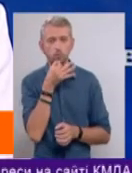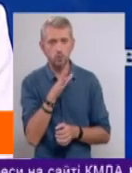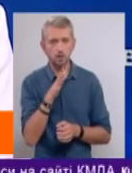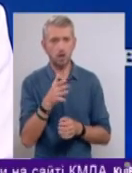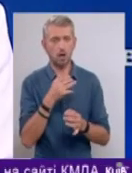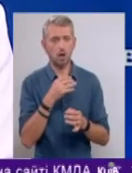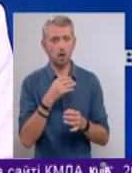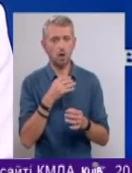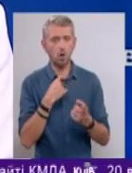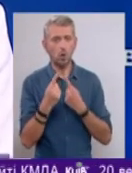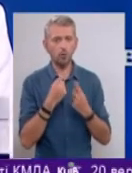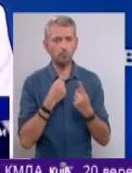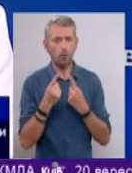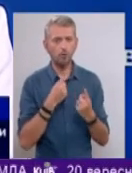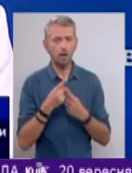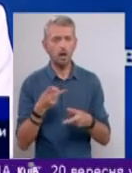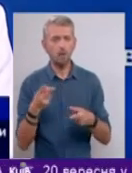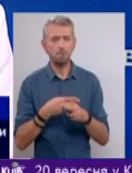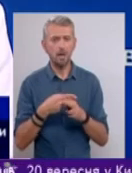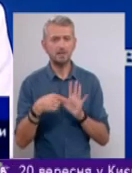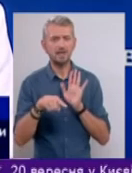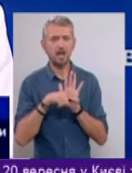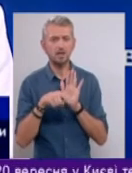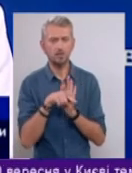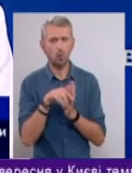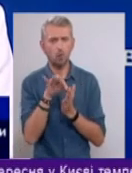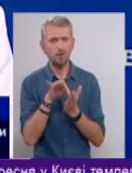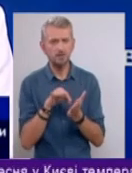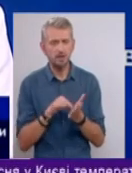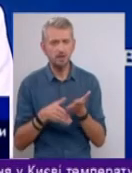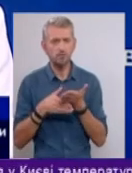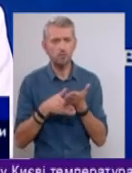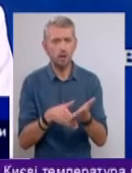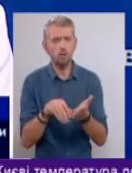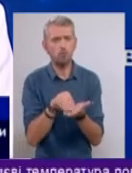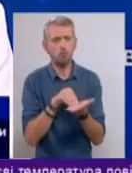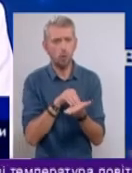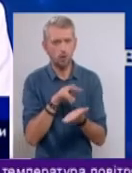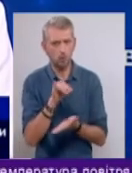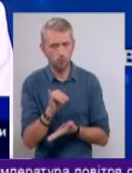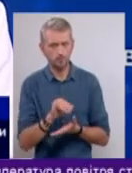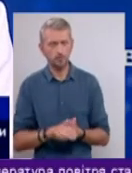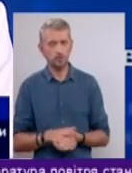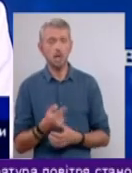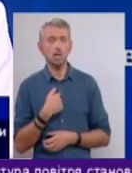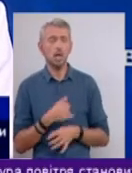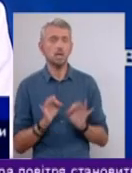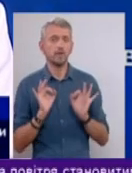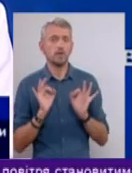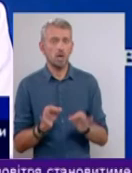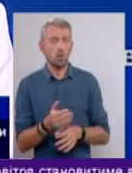розмова без негативної оцінки, вона сприяє повторенню. Я, звичайно,